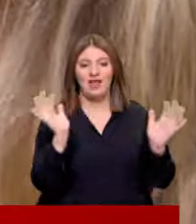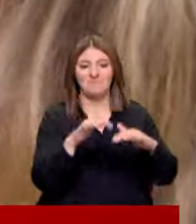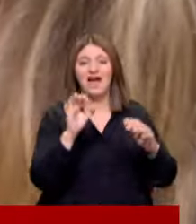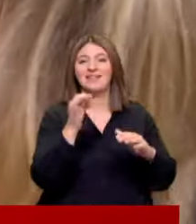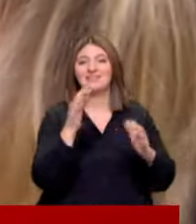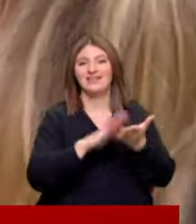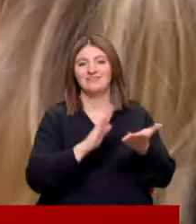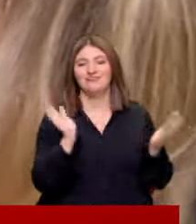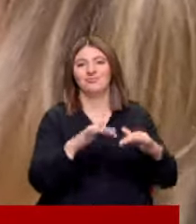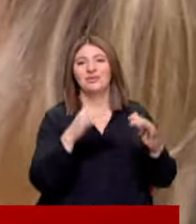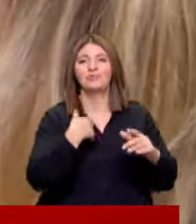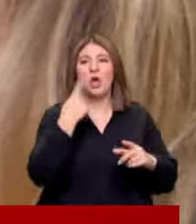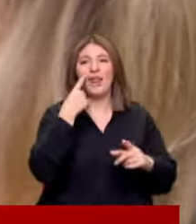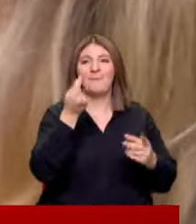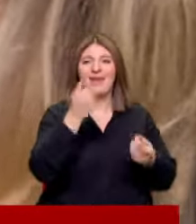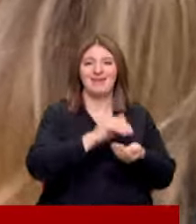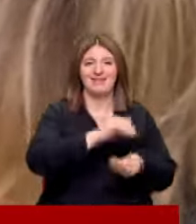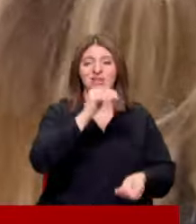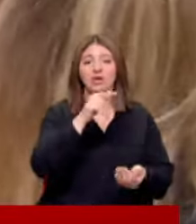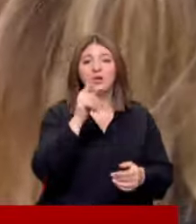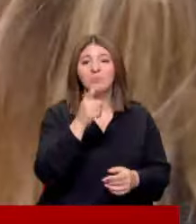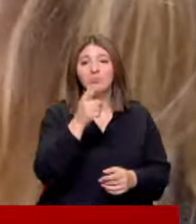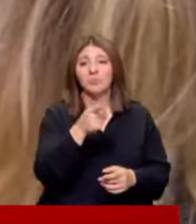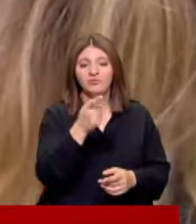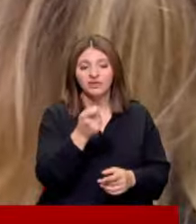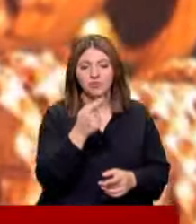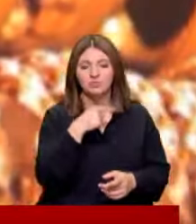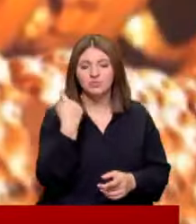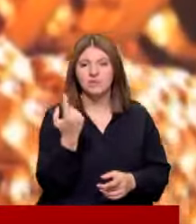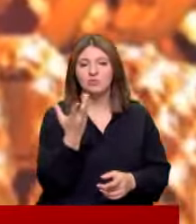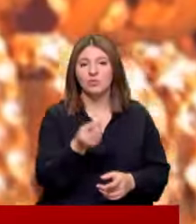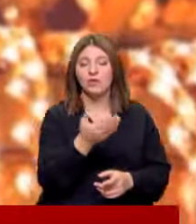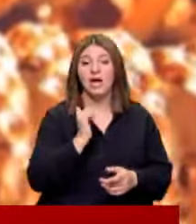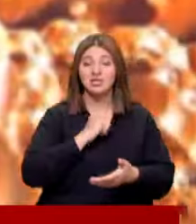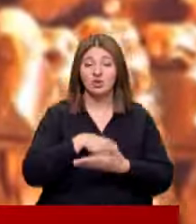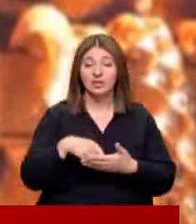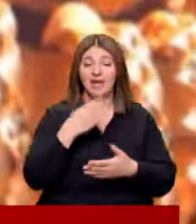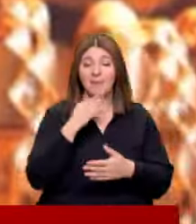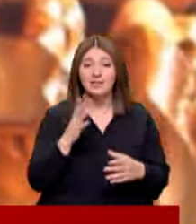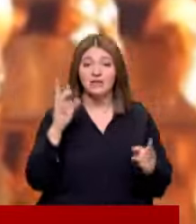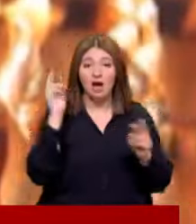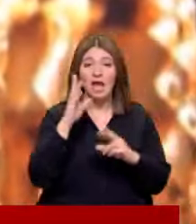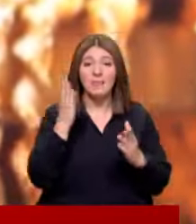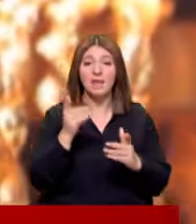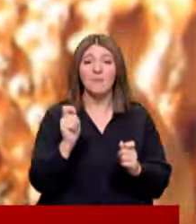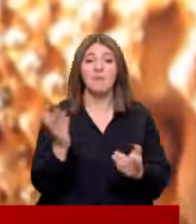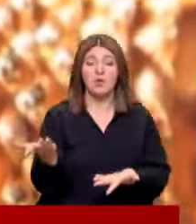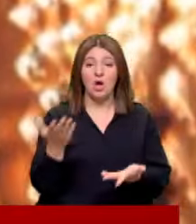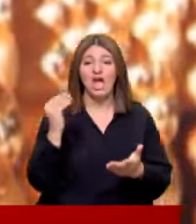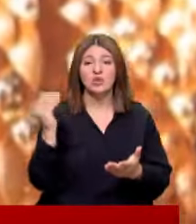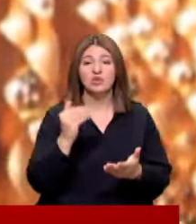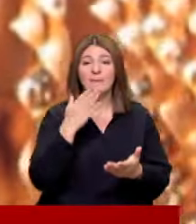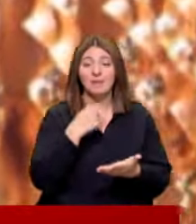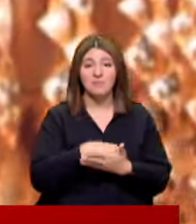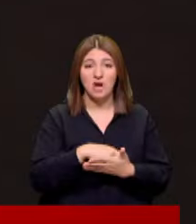arkadaşlarla O şekilde değerlendirirdik Fiyatlardan dolayı o da mümkün değil Asgari ücretli emekli ise hayalini bile kuramıyor En